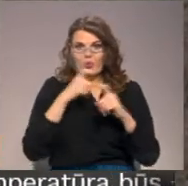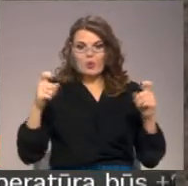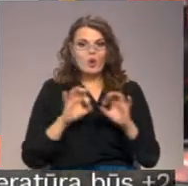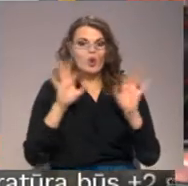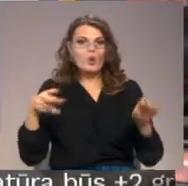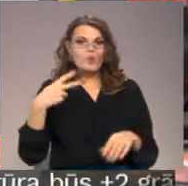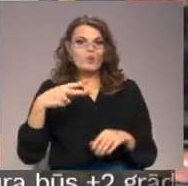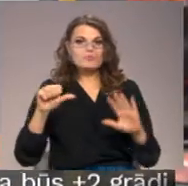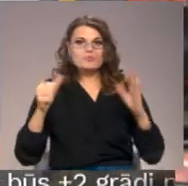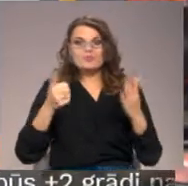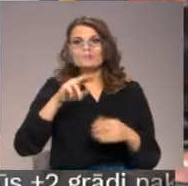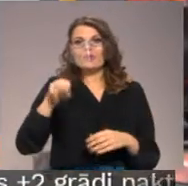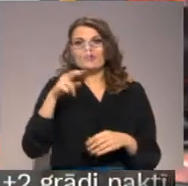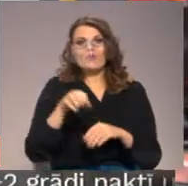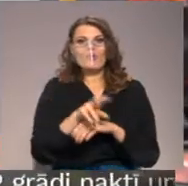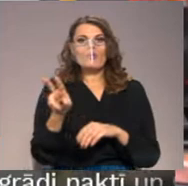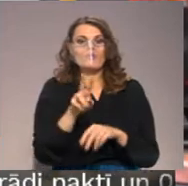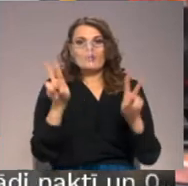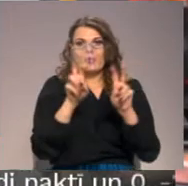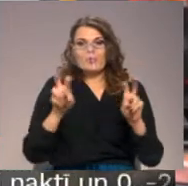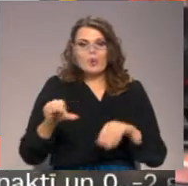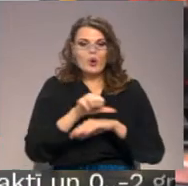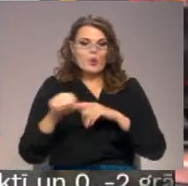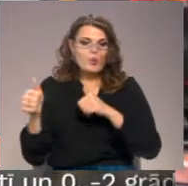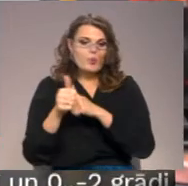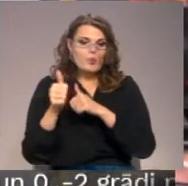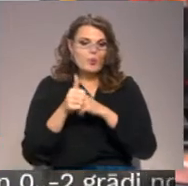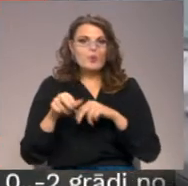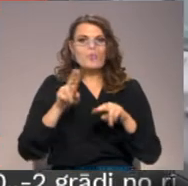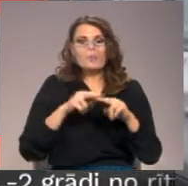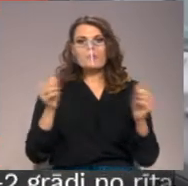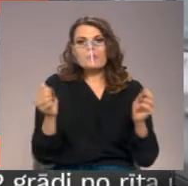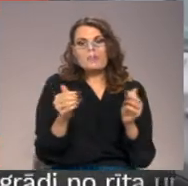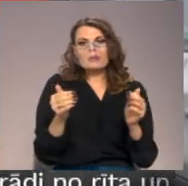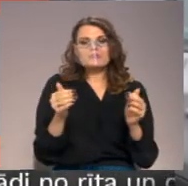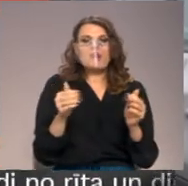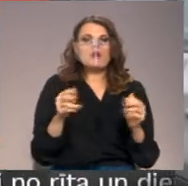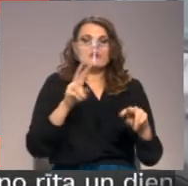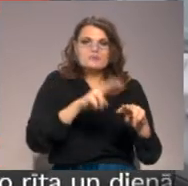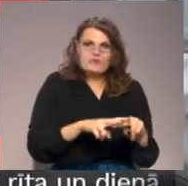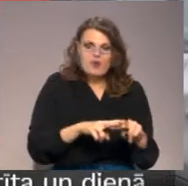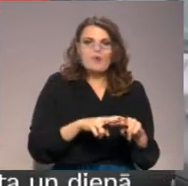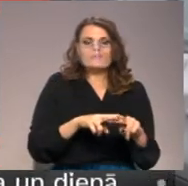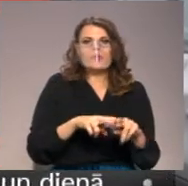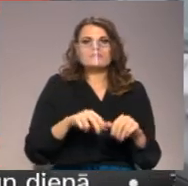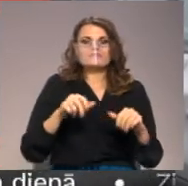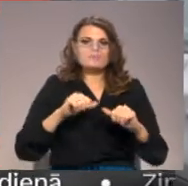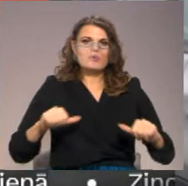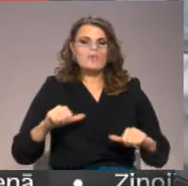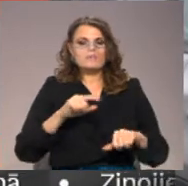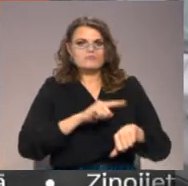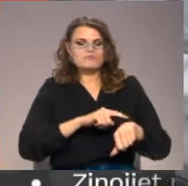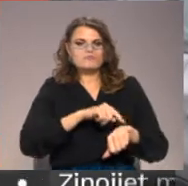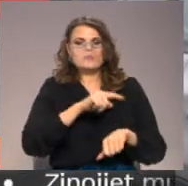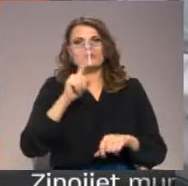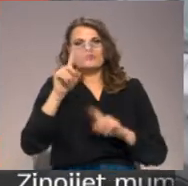26. novembra veids Covid pārbaudas pierobežā gan galvenais robežs punktos, gan mazākos pārreiz punktos. To dienas darīja notiektās atsevišķās